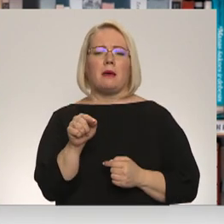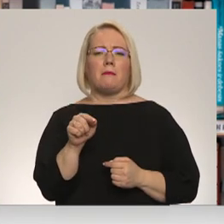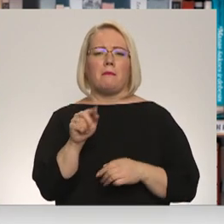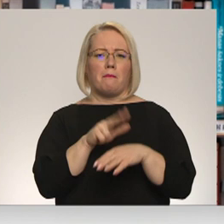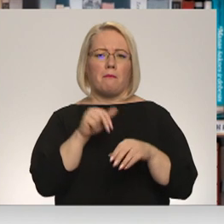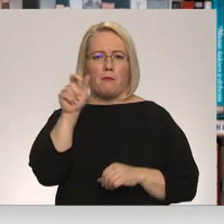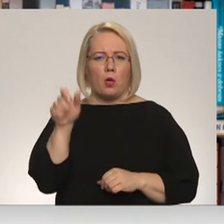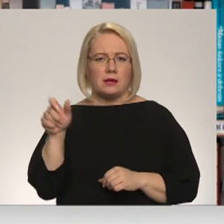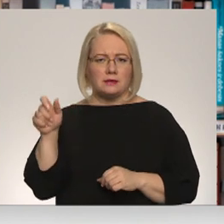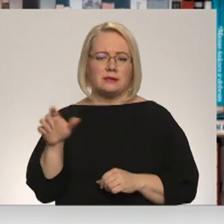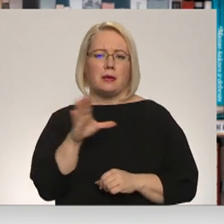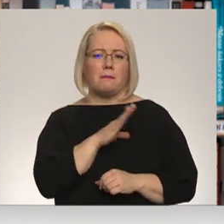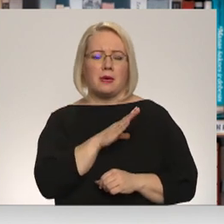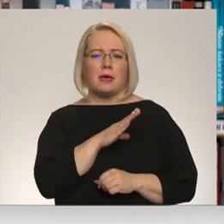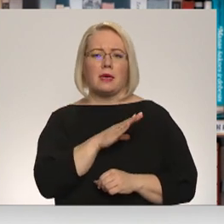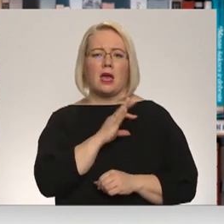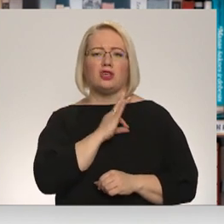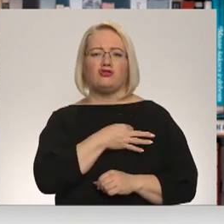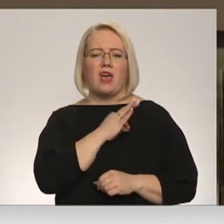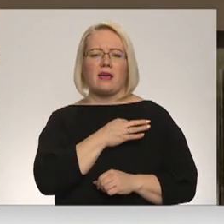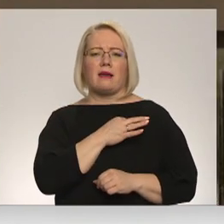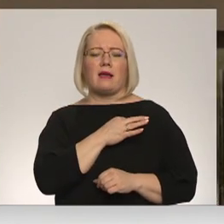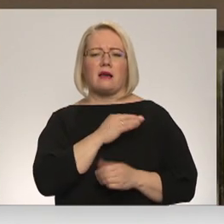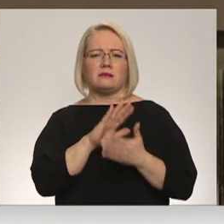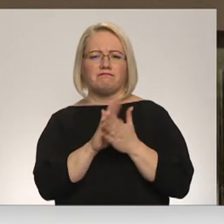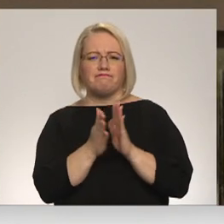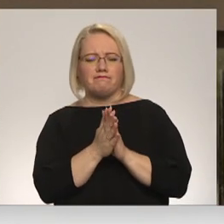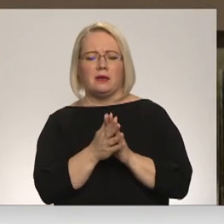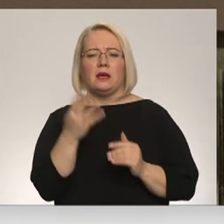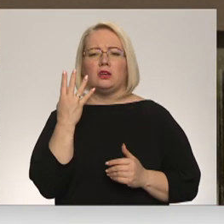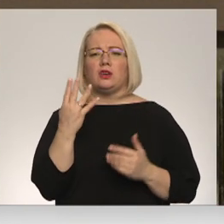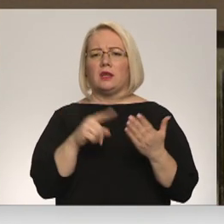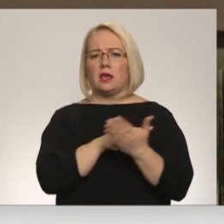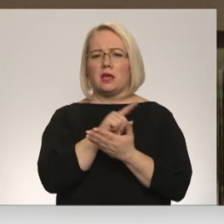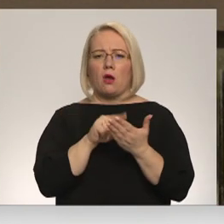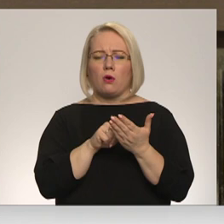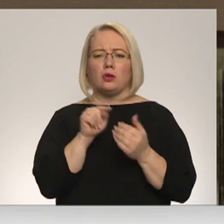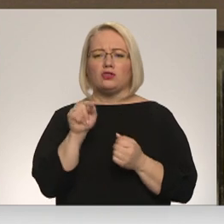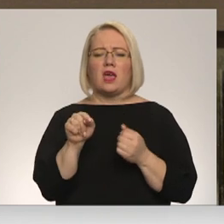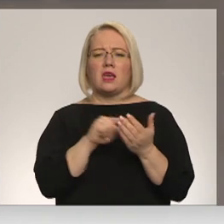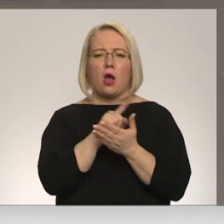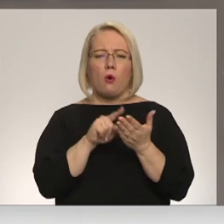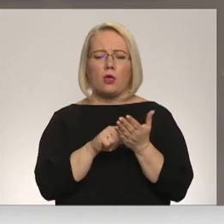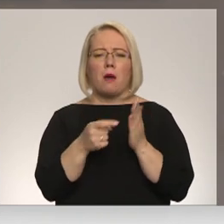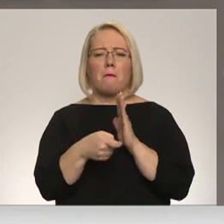policistiem bija čekas inspirēta. Šie tajā autājumi, protams, prasa